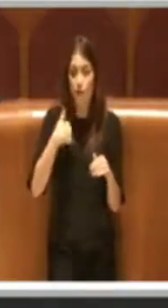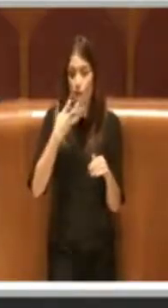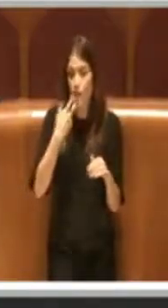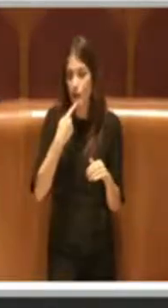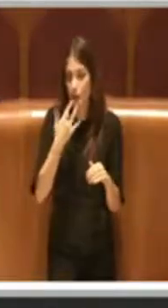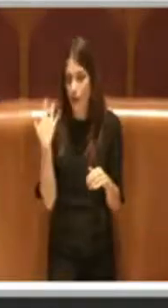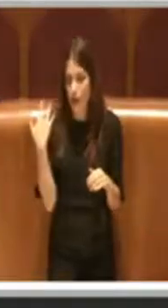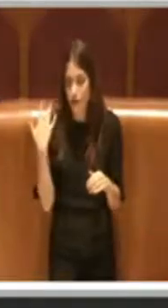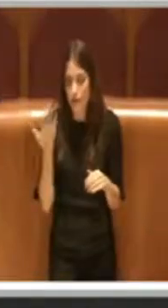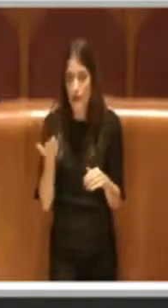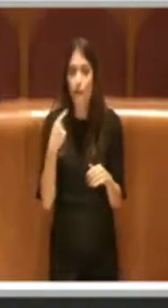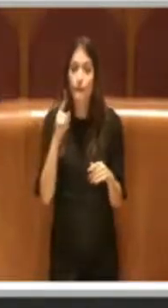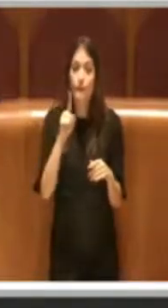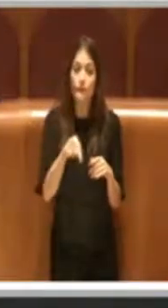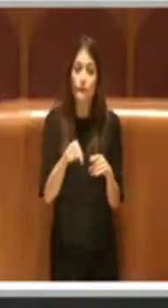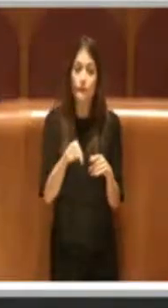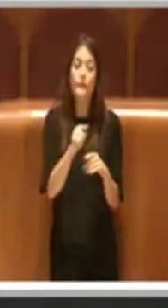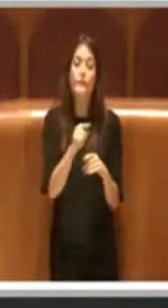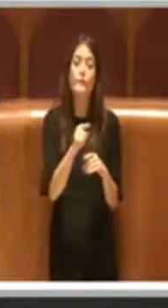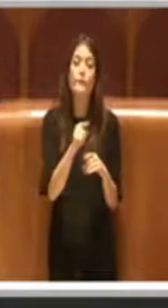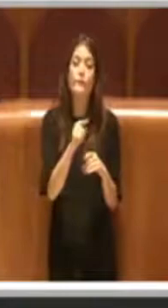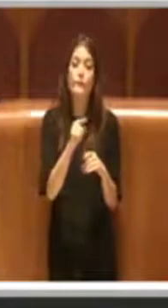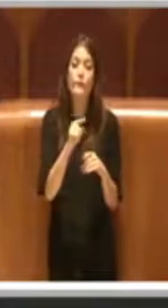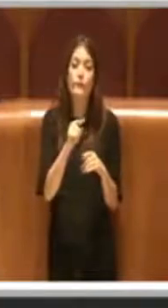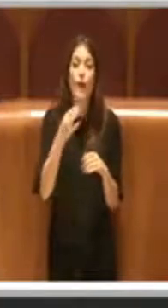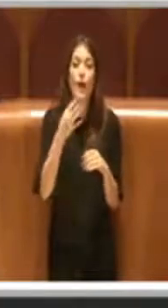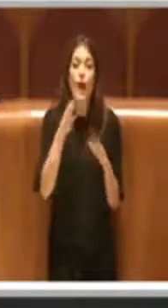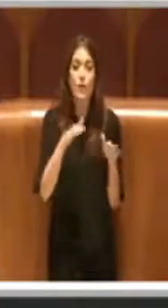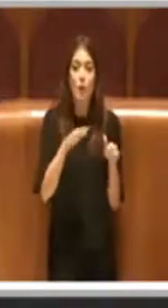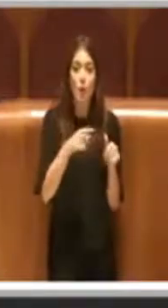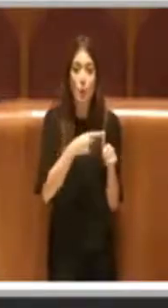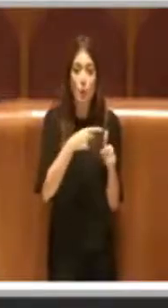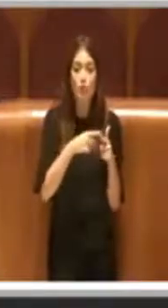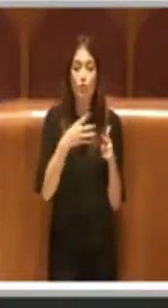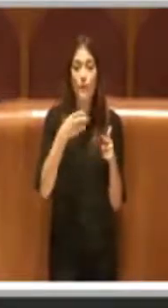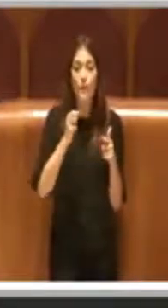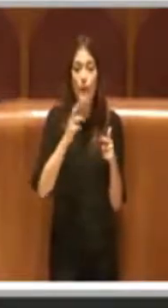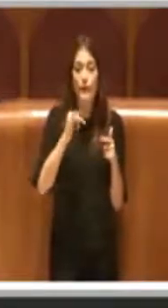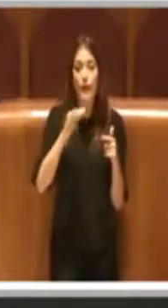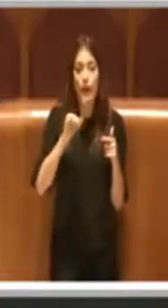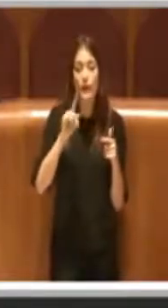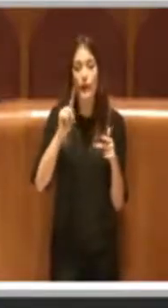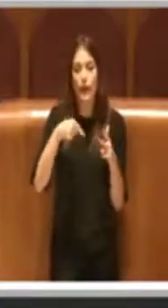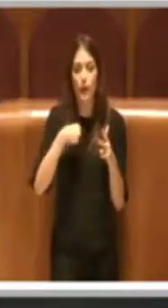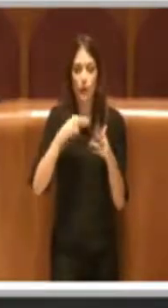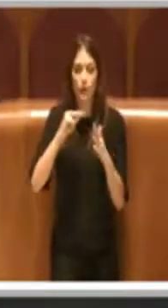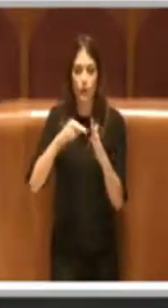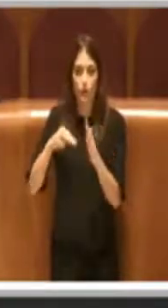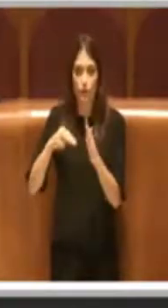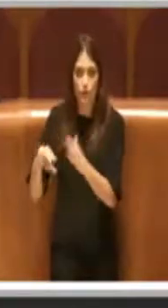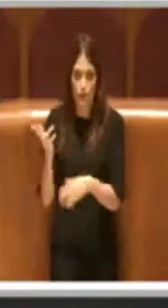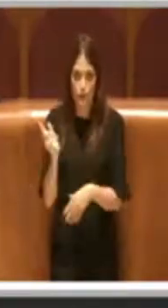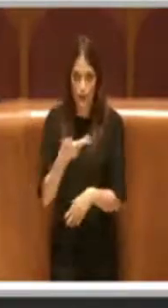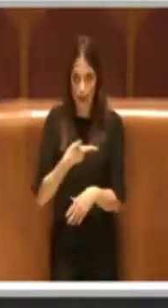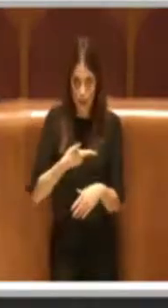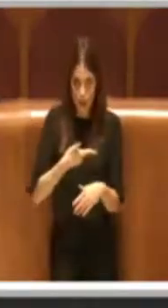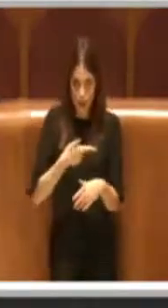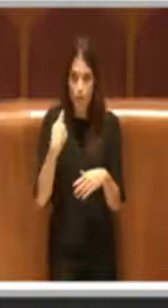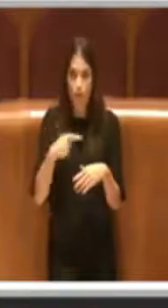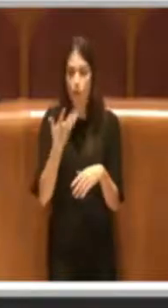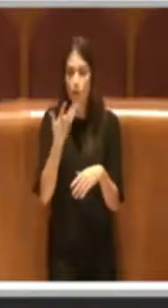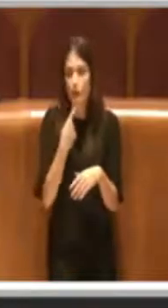hanno contribuito anche il consigliere Angelucci, la consigliera Mariani, oltre che alla sottoscritta. Ci tengo a ringraziare anche questi